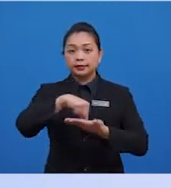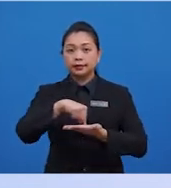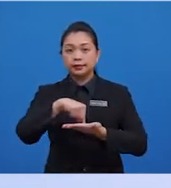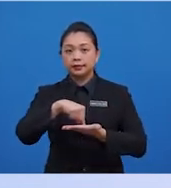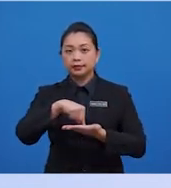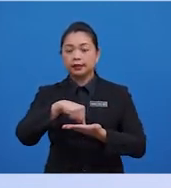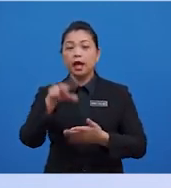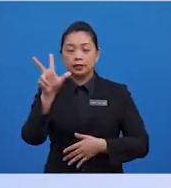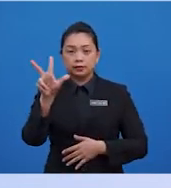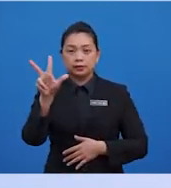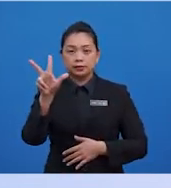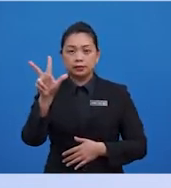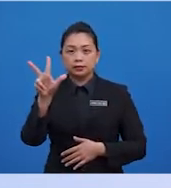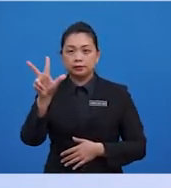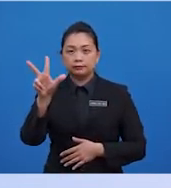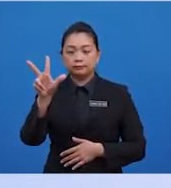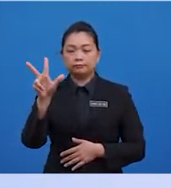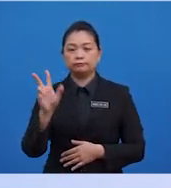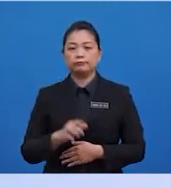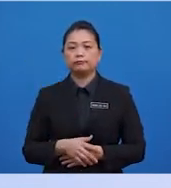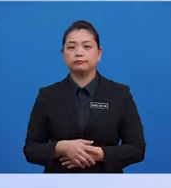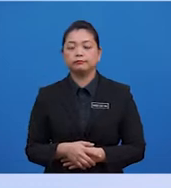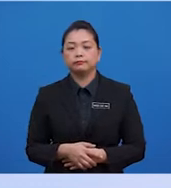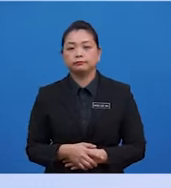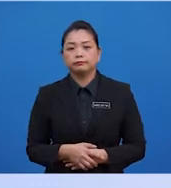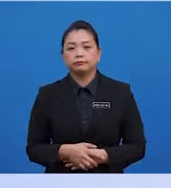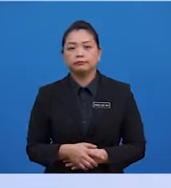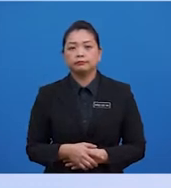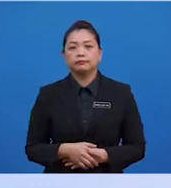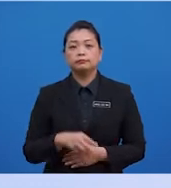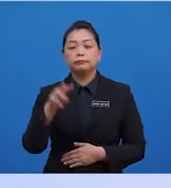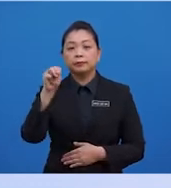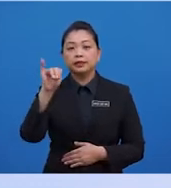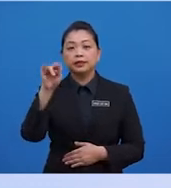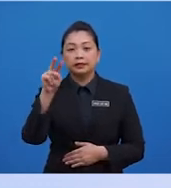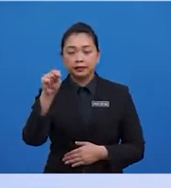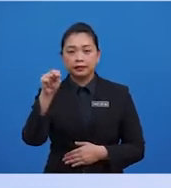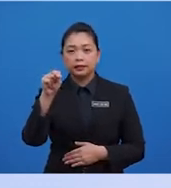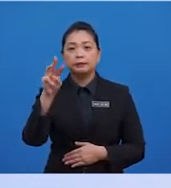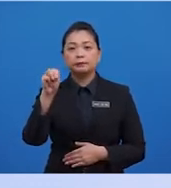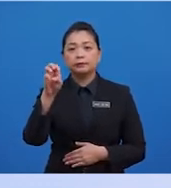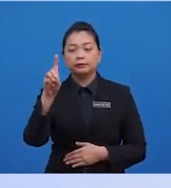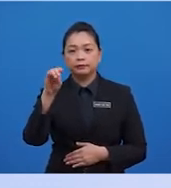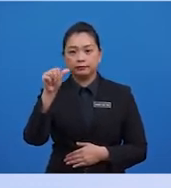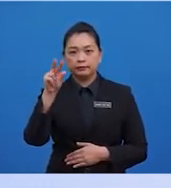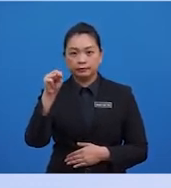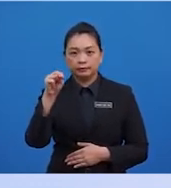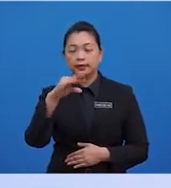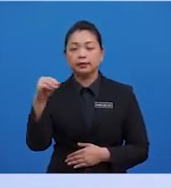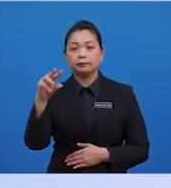ialah tiga sukatan kecenderungan memusat, iaitu min, median